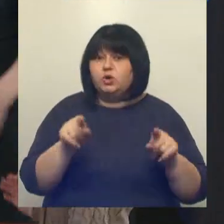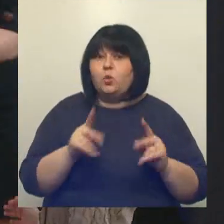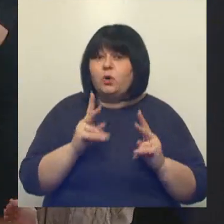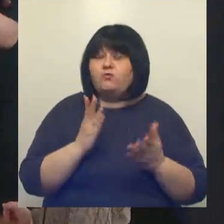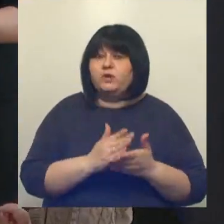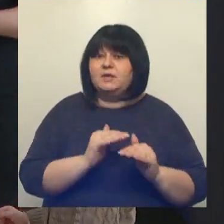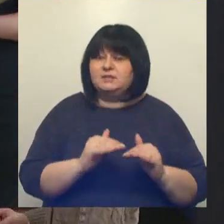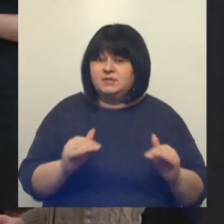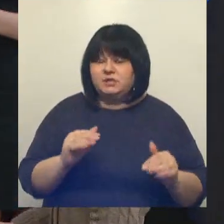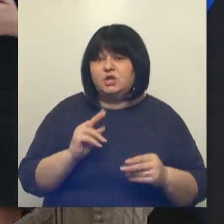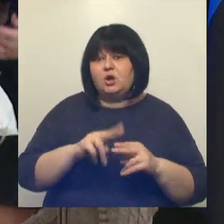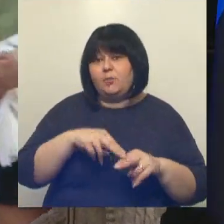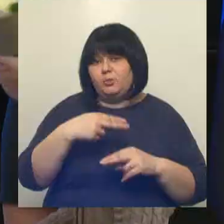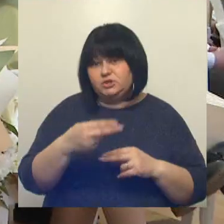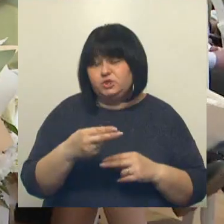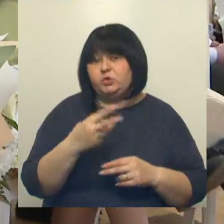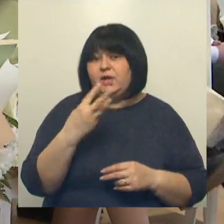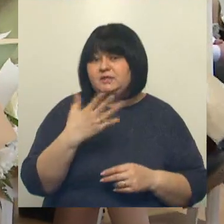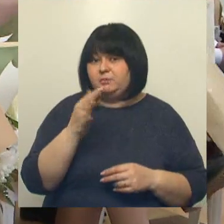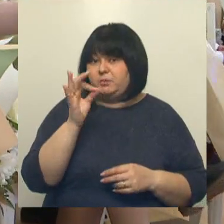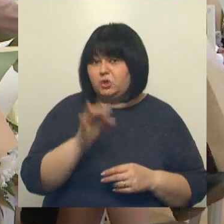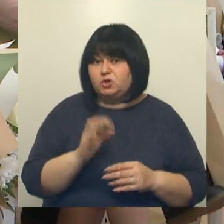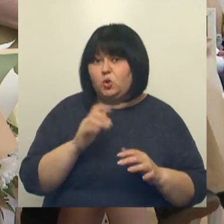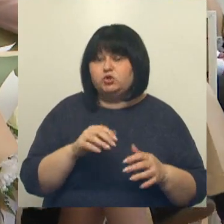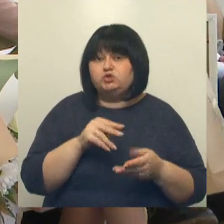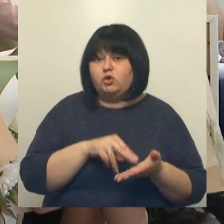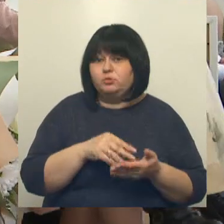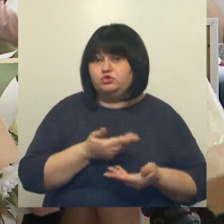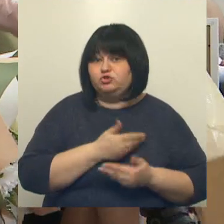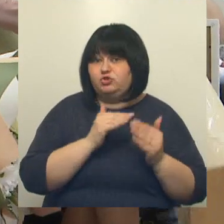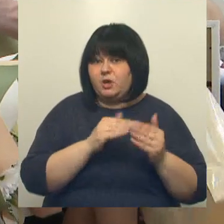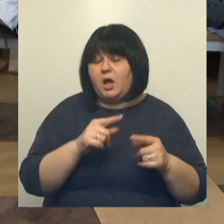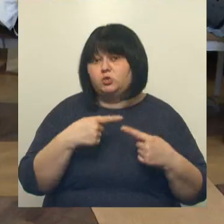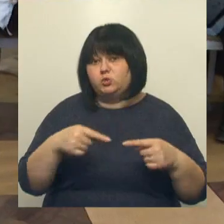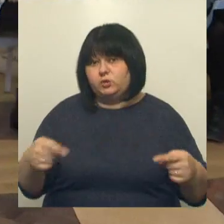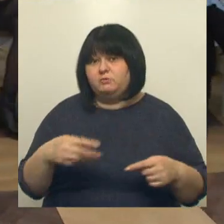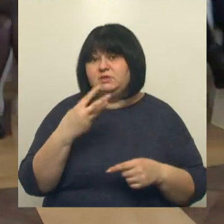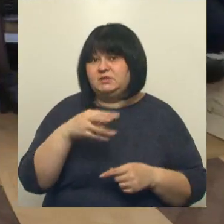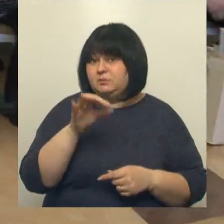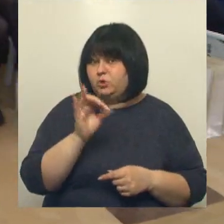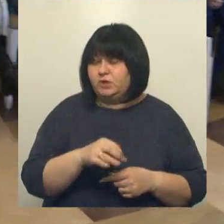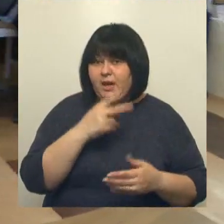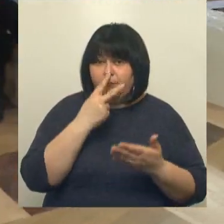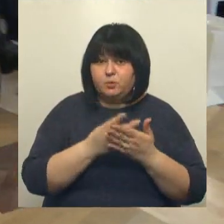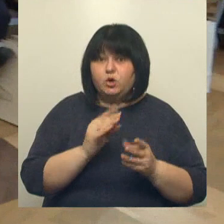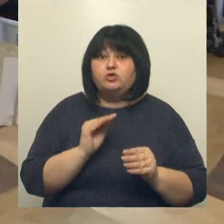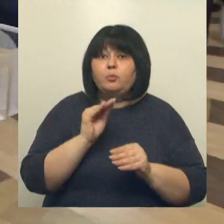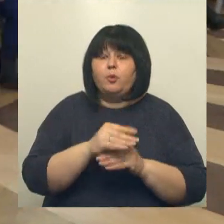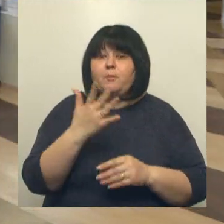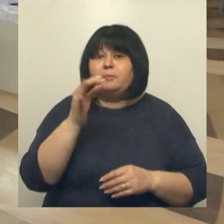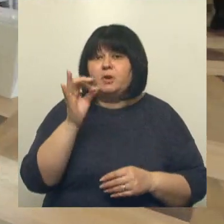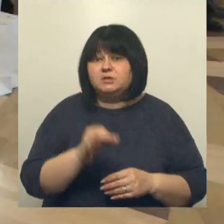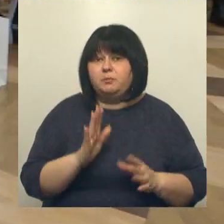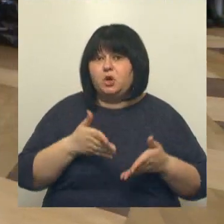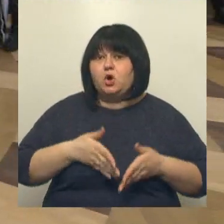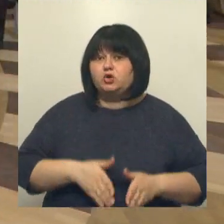35% от расчетной стоимости жилья. Остальным 30%. Предусмотрены и дополнительные 5% при